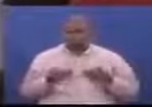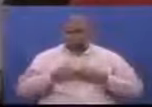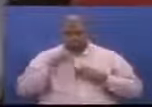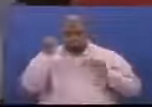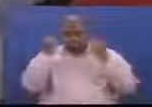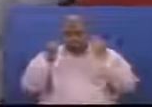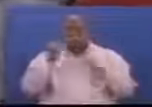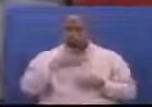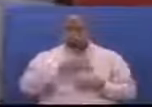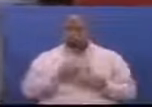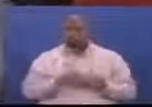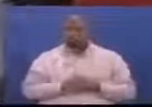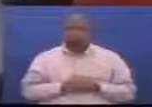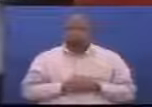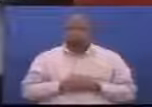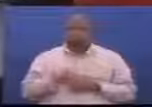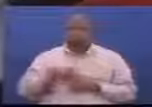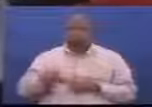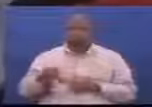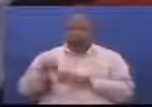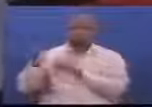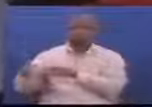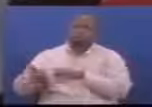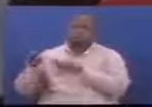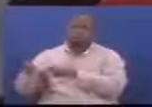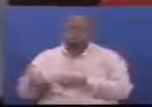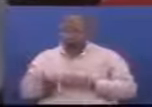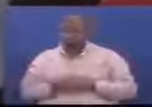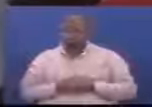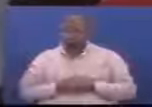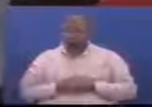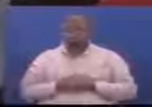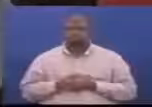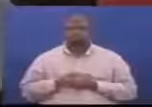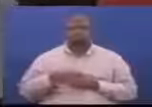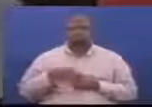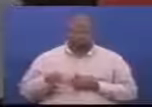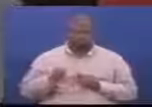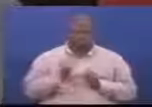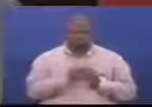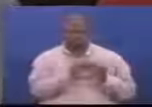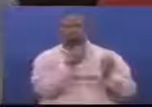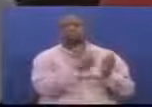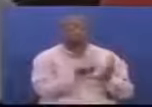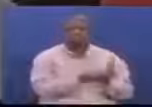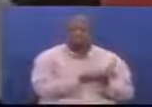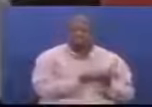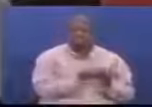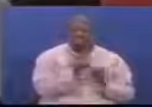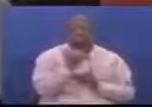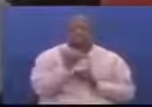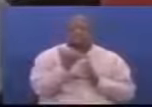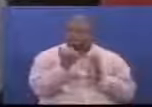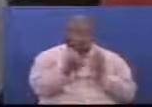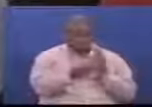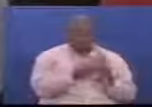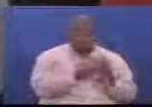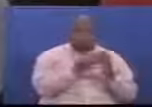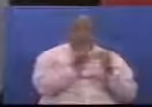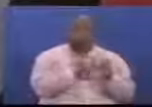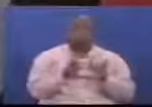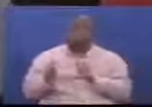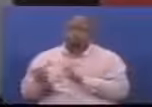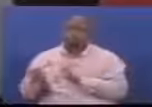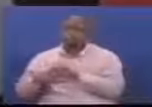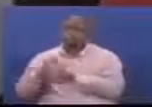ushauri wangu Kwa waziri wa kilimo Kwa waziri wa feather Dr. Mpango Narudia